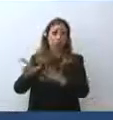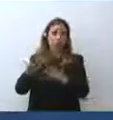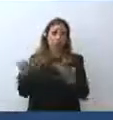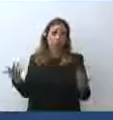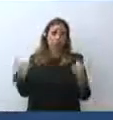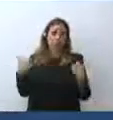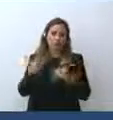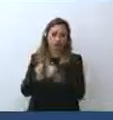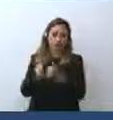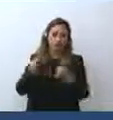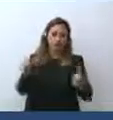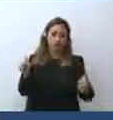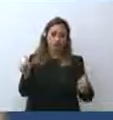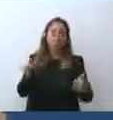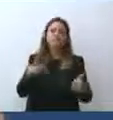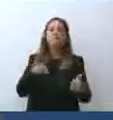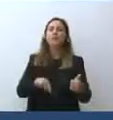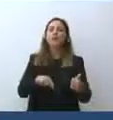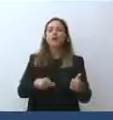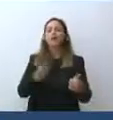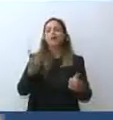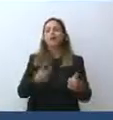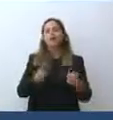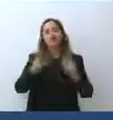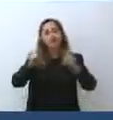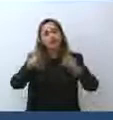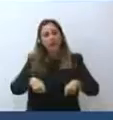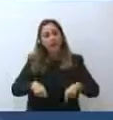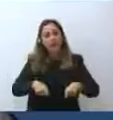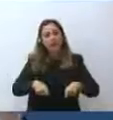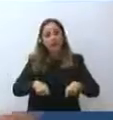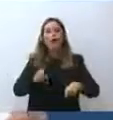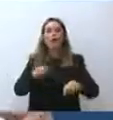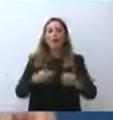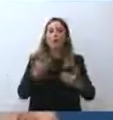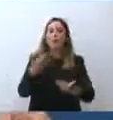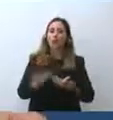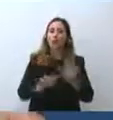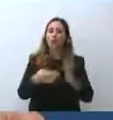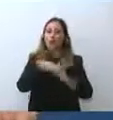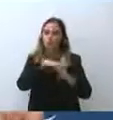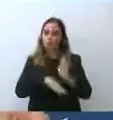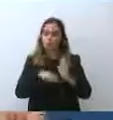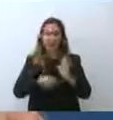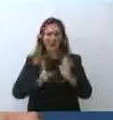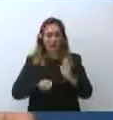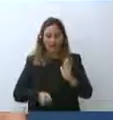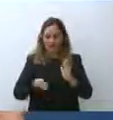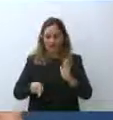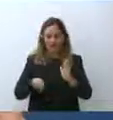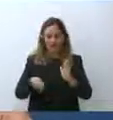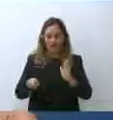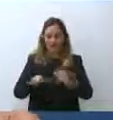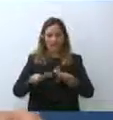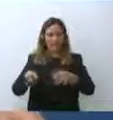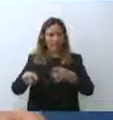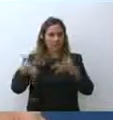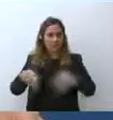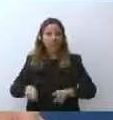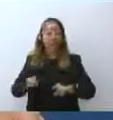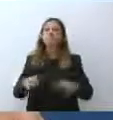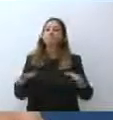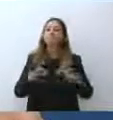Non solo, ma abbiamo già attivato anche tutte le procedure che si concluderanno in settimana per le supplenze annuali.